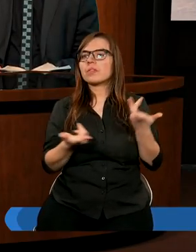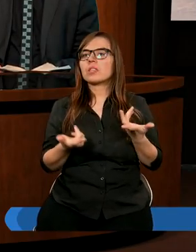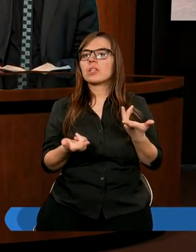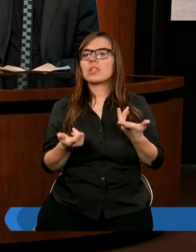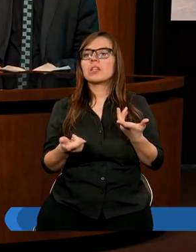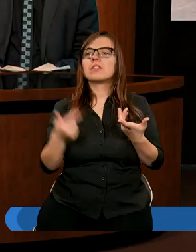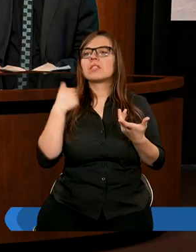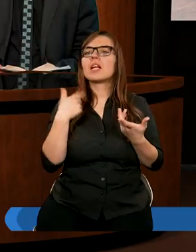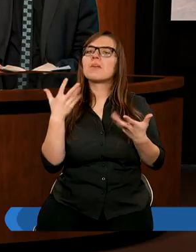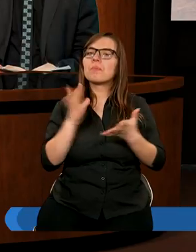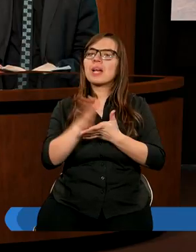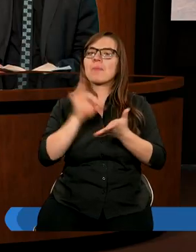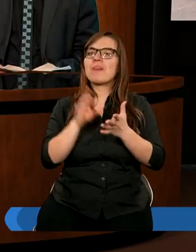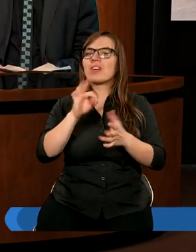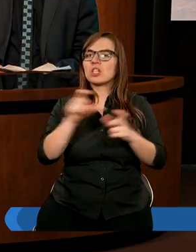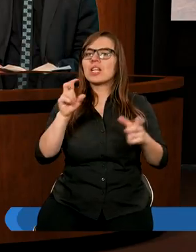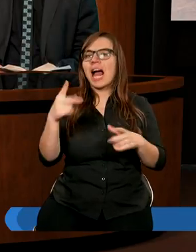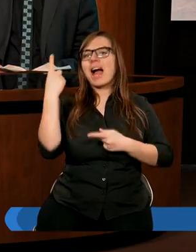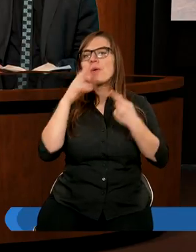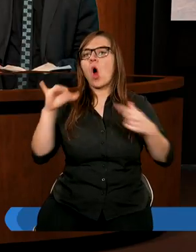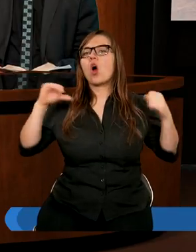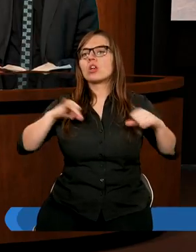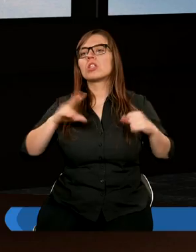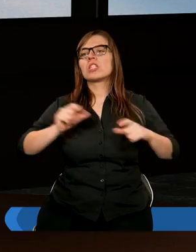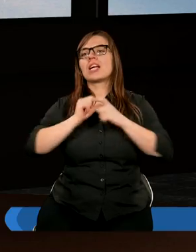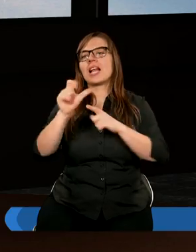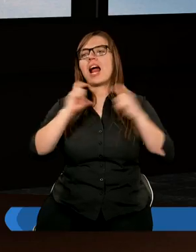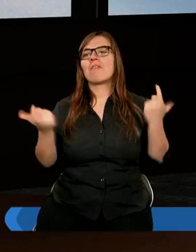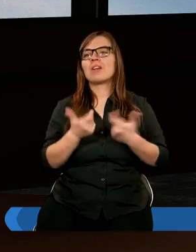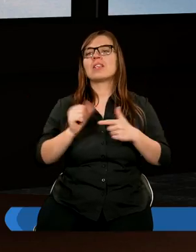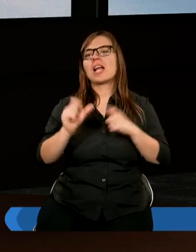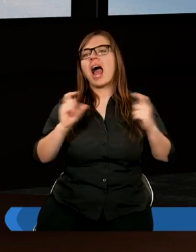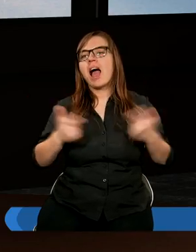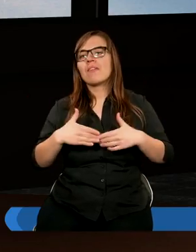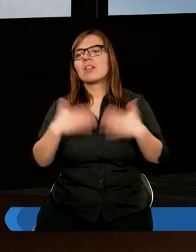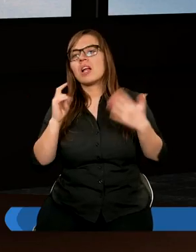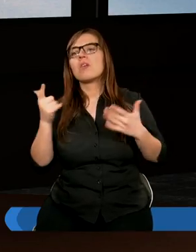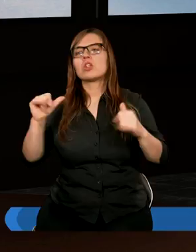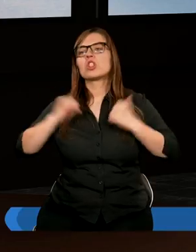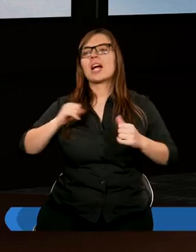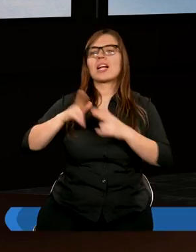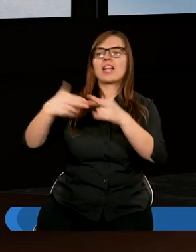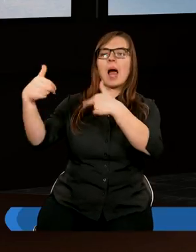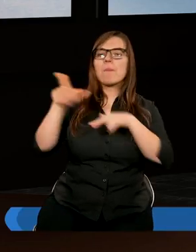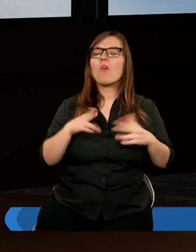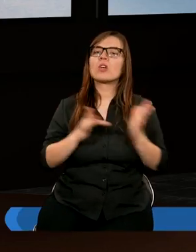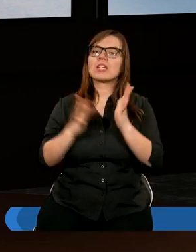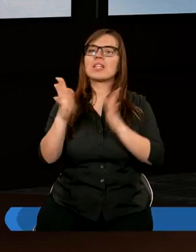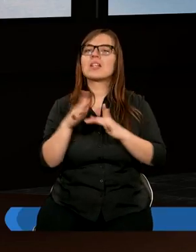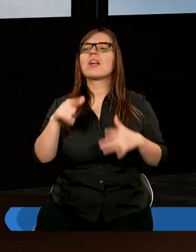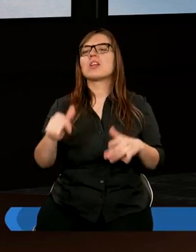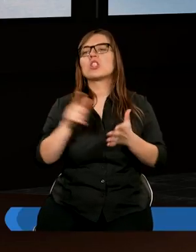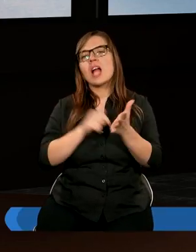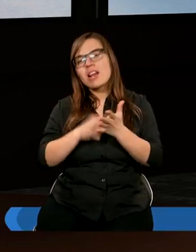Ja przez pewien czas tak myślałam o sobie, że jesteśmy adwentystami, jestem adwentystką, czekam na powrót Jezusa,